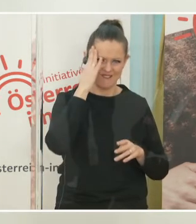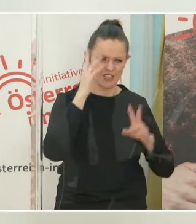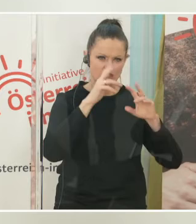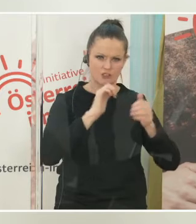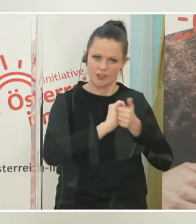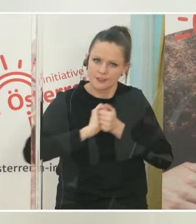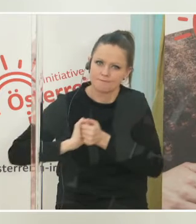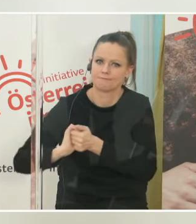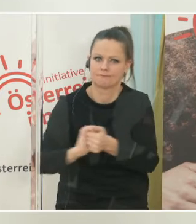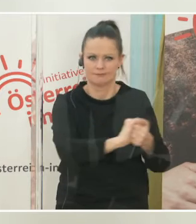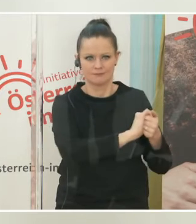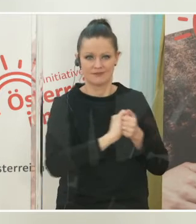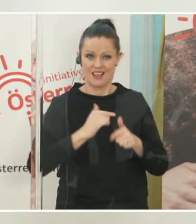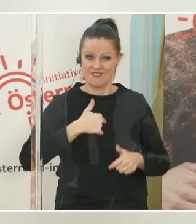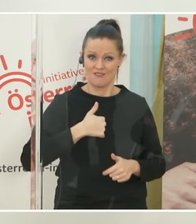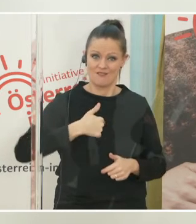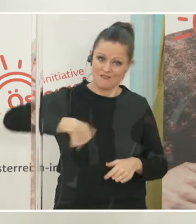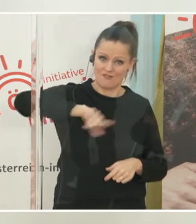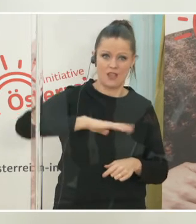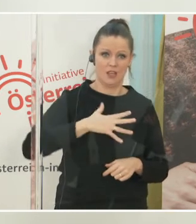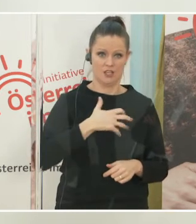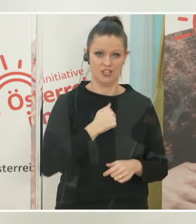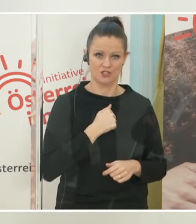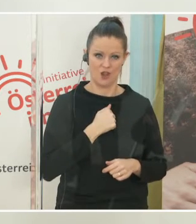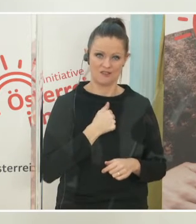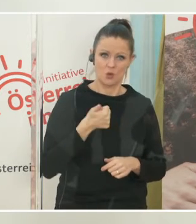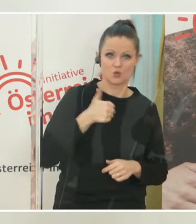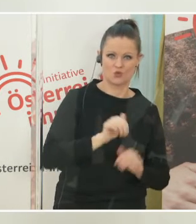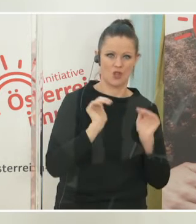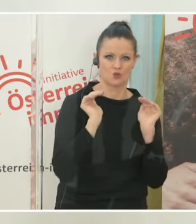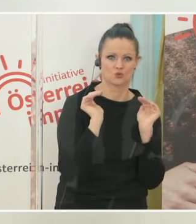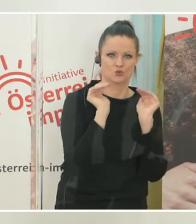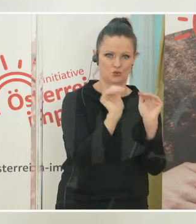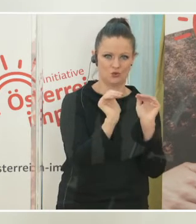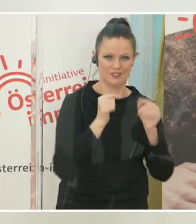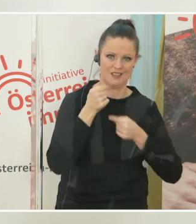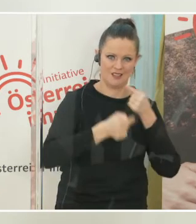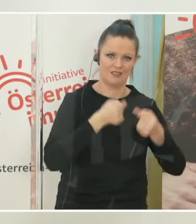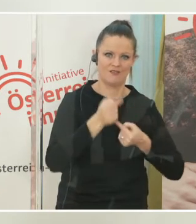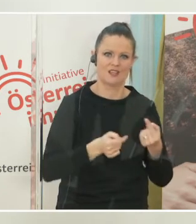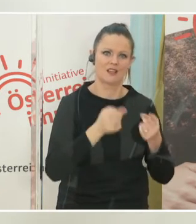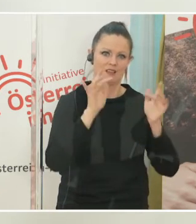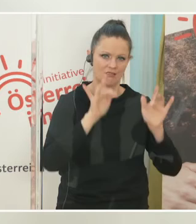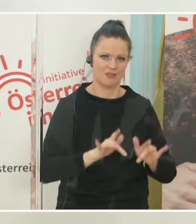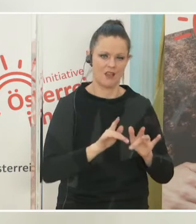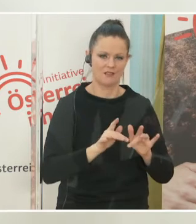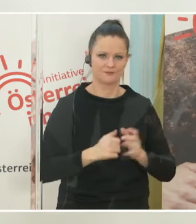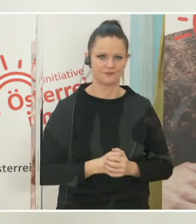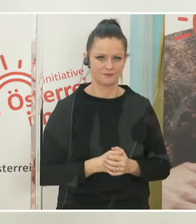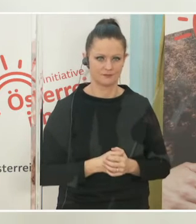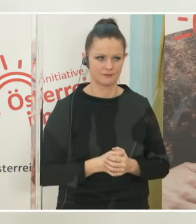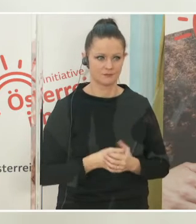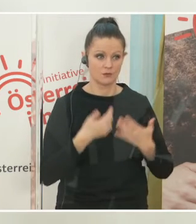ist es gelungen, einen zusätzlichen Schutzfaktor für uns zu entwickeln. Auch zu dieser